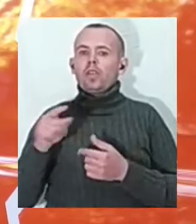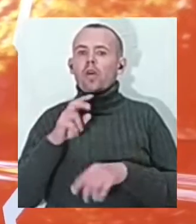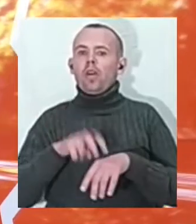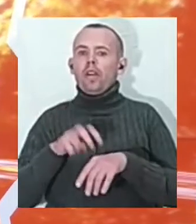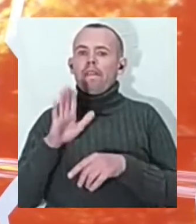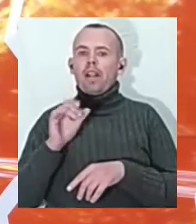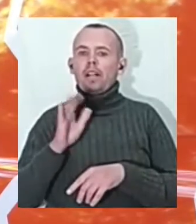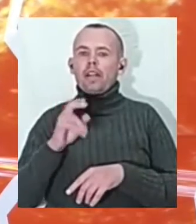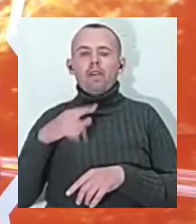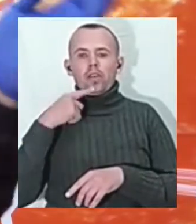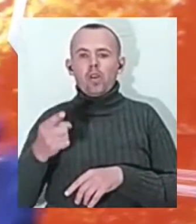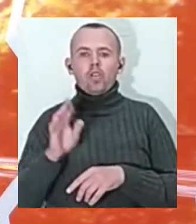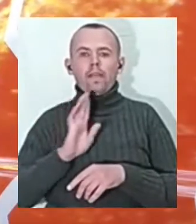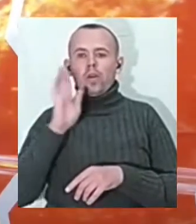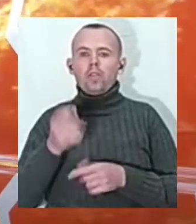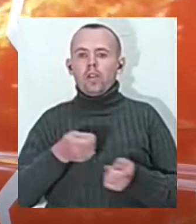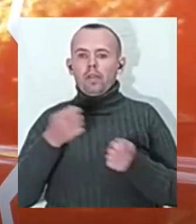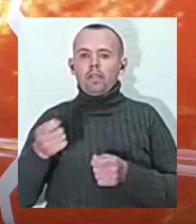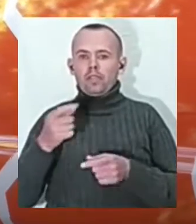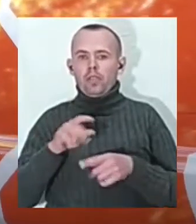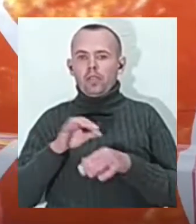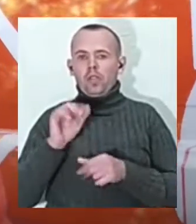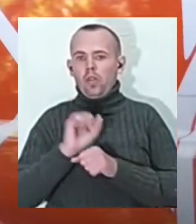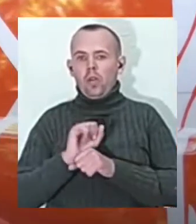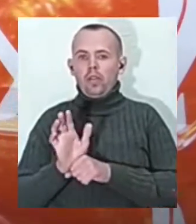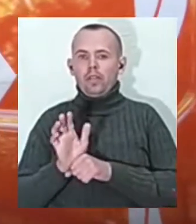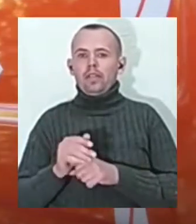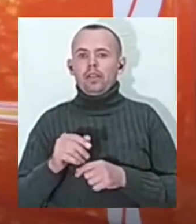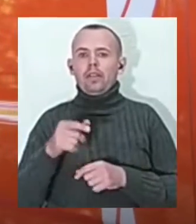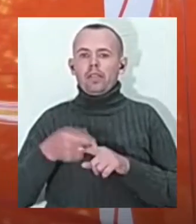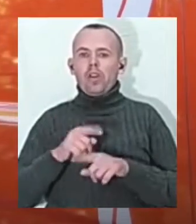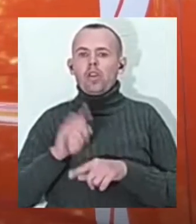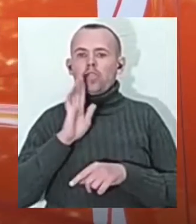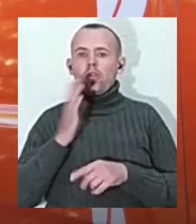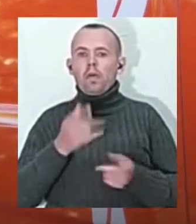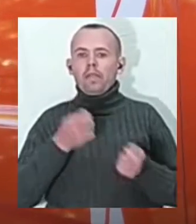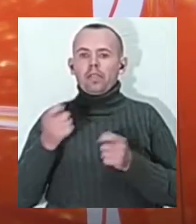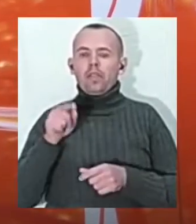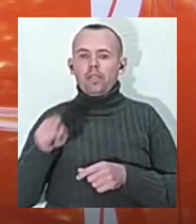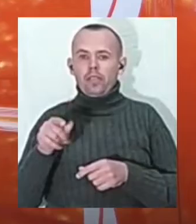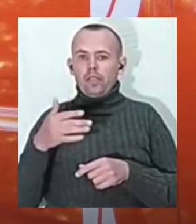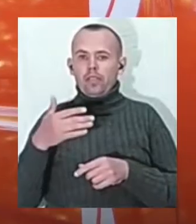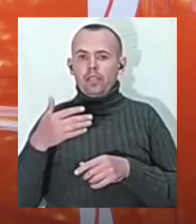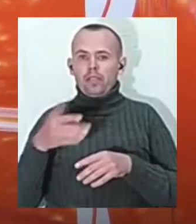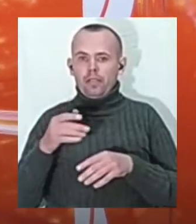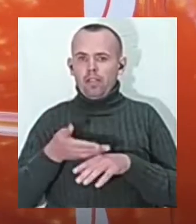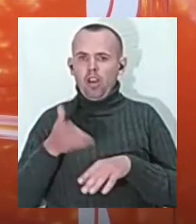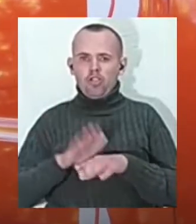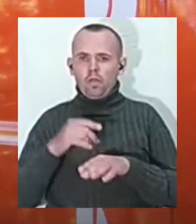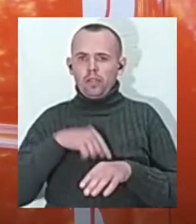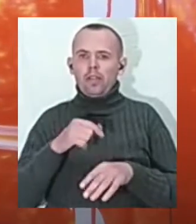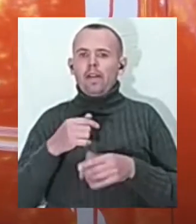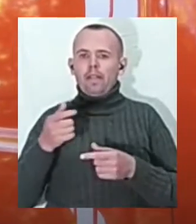вранці привіз сюди хвору на коронавірус. Ця жінка, яку ми привезли, вона у важкому стані. Там велика кількість враження